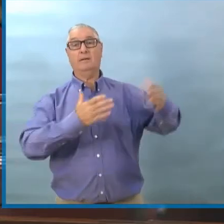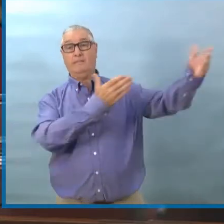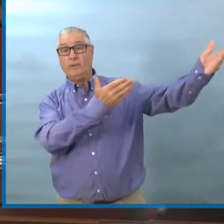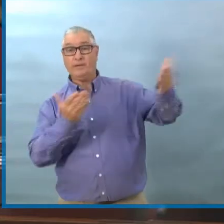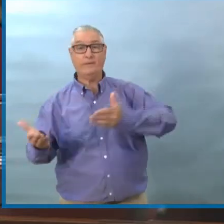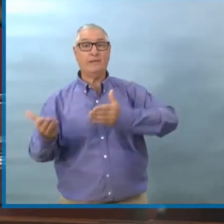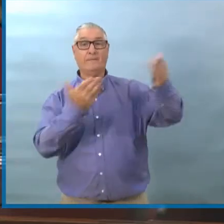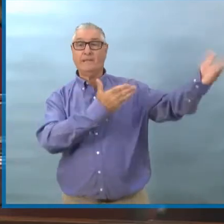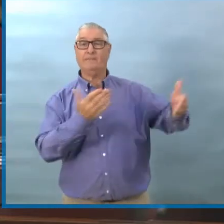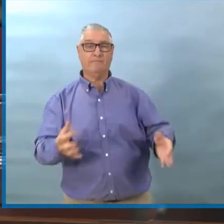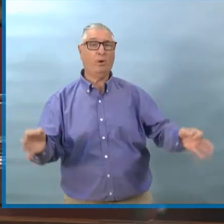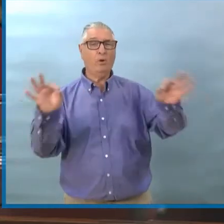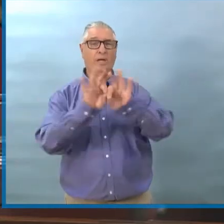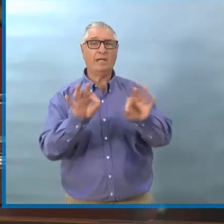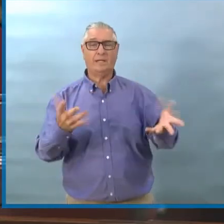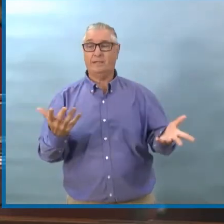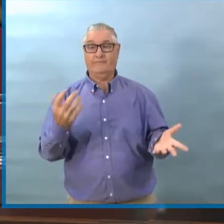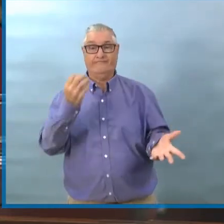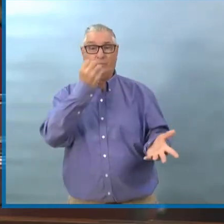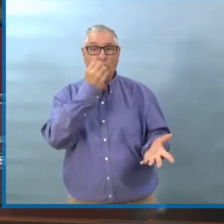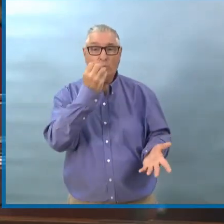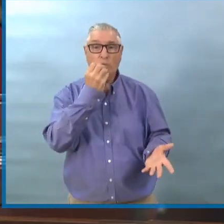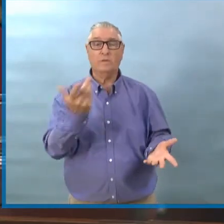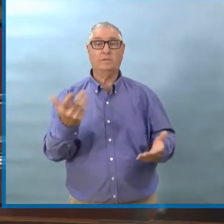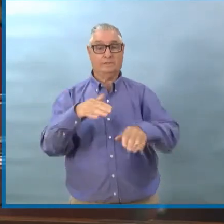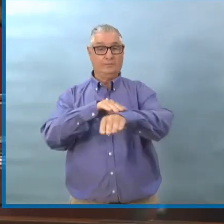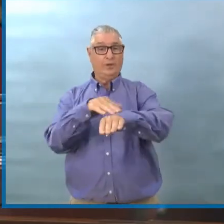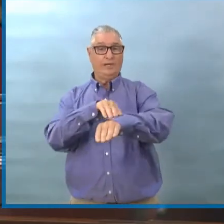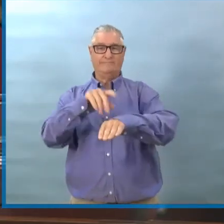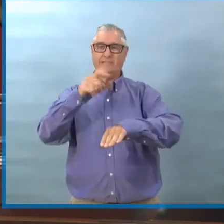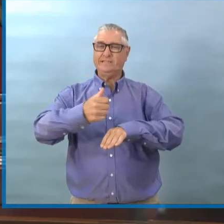'alimentation ouvertes, la nourriture, les EPI.